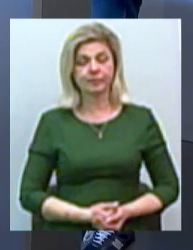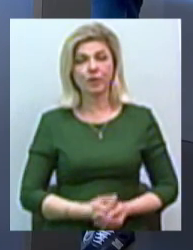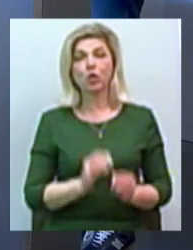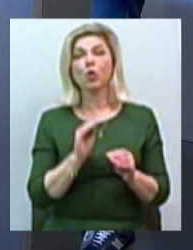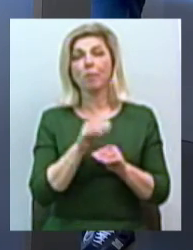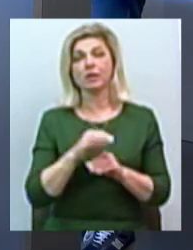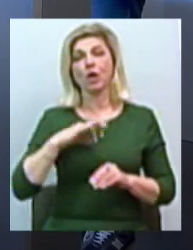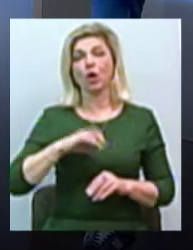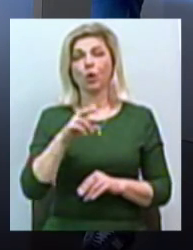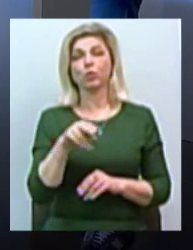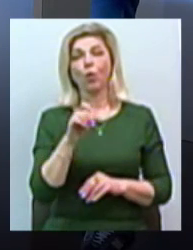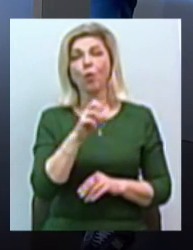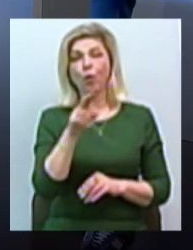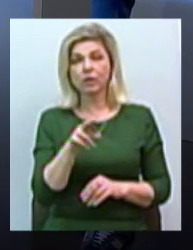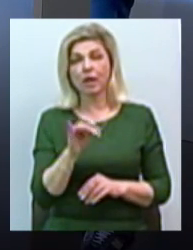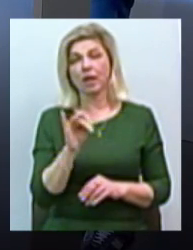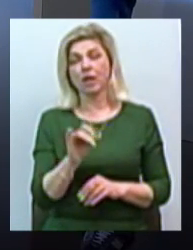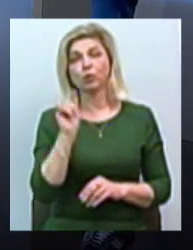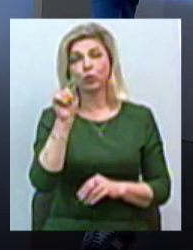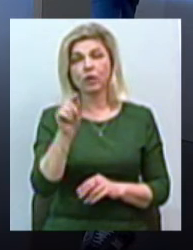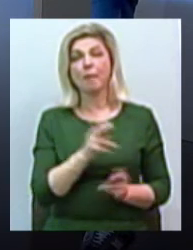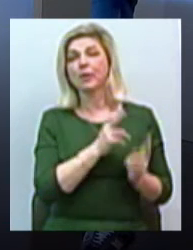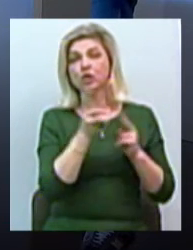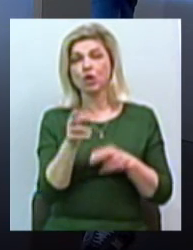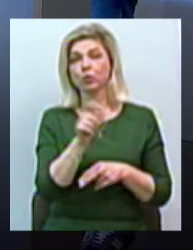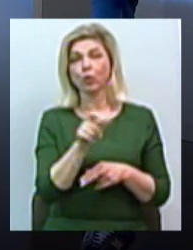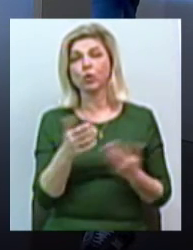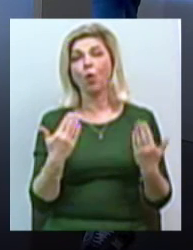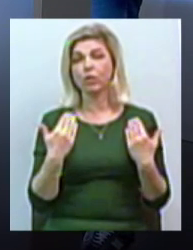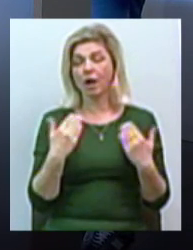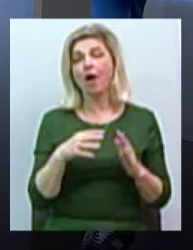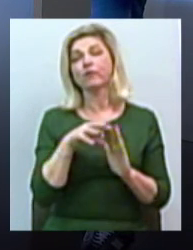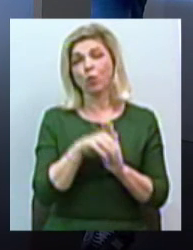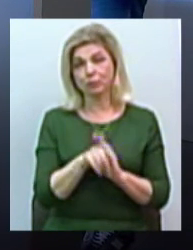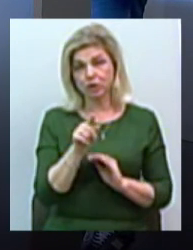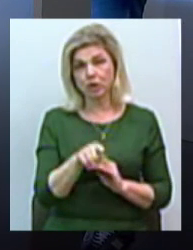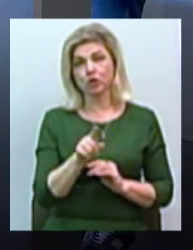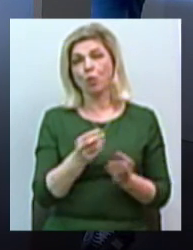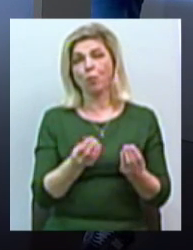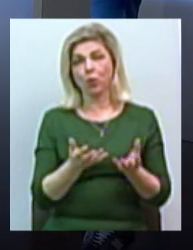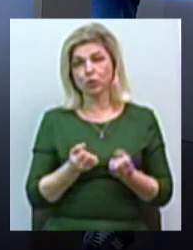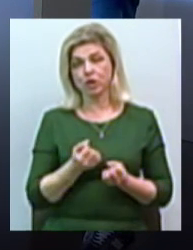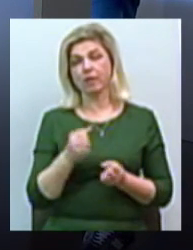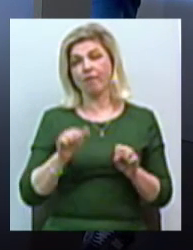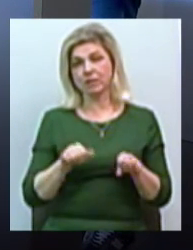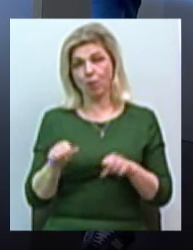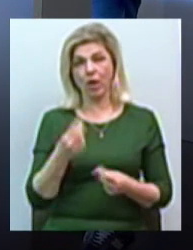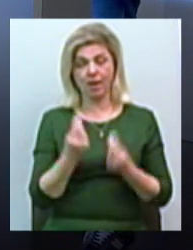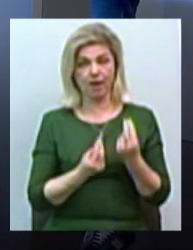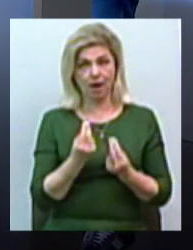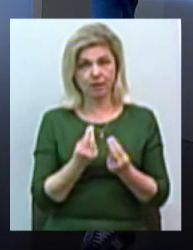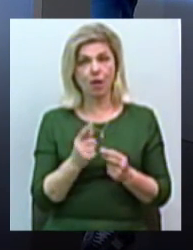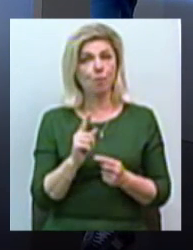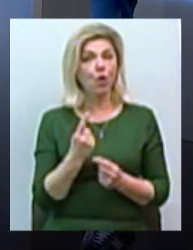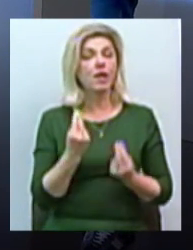– Боліе того, туди приїжджають люди віддіхати, в тому числі для того, щоб получати можливість грати, ігра, як